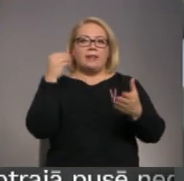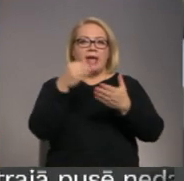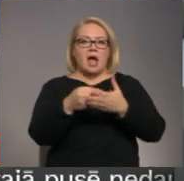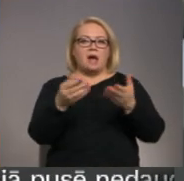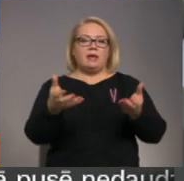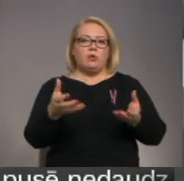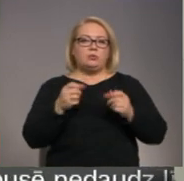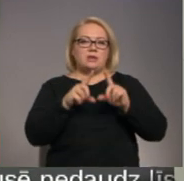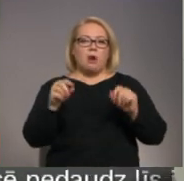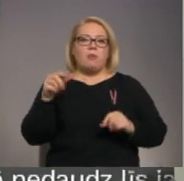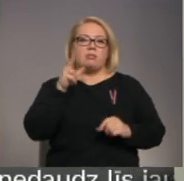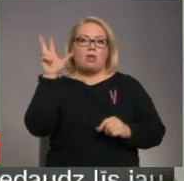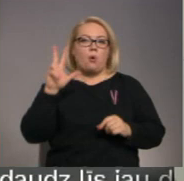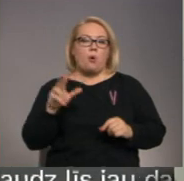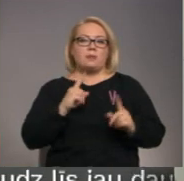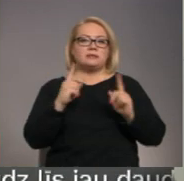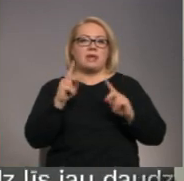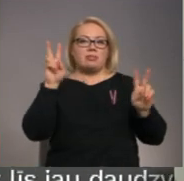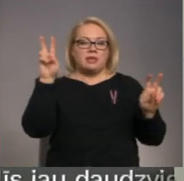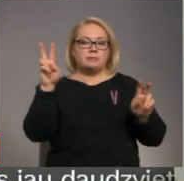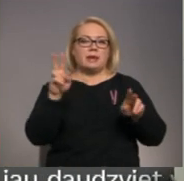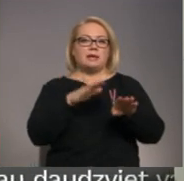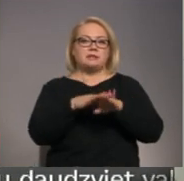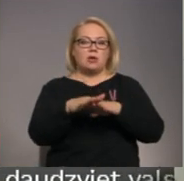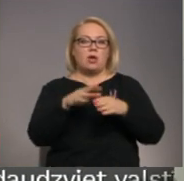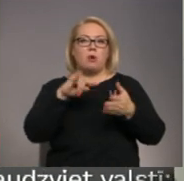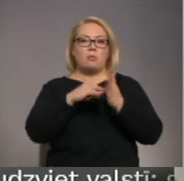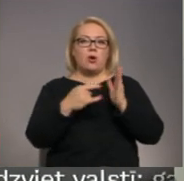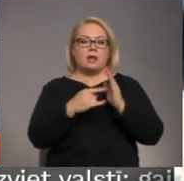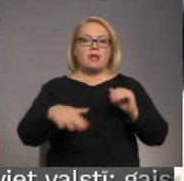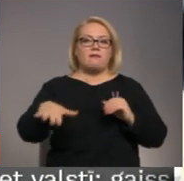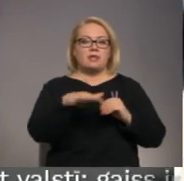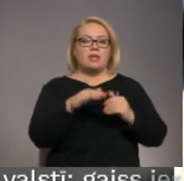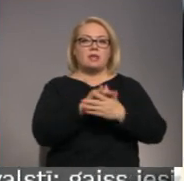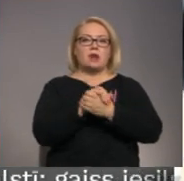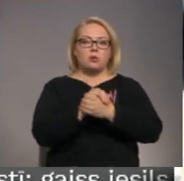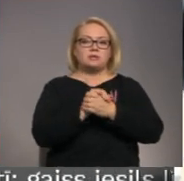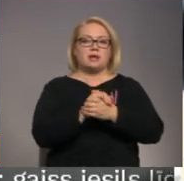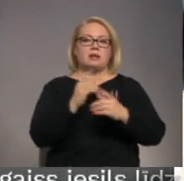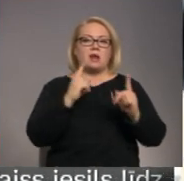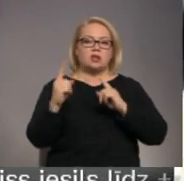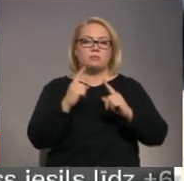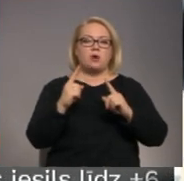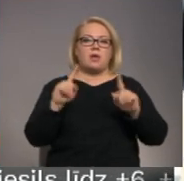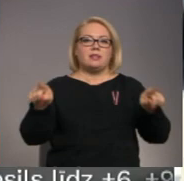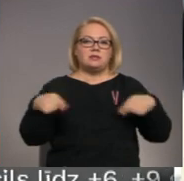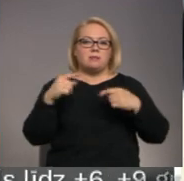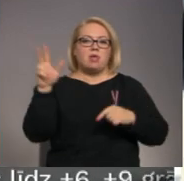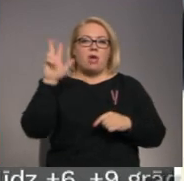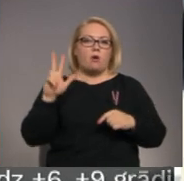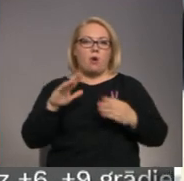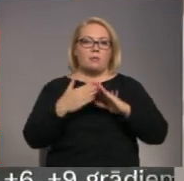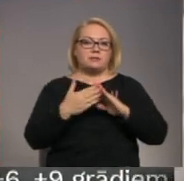uzņēmumā Daugavpils satiksme tikai īstenota projekta videidraudzīga sabiedriskā transporta attīstības Daugavpils pilsētā gaitā.